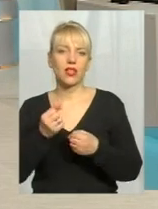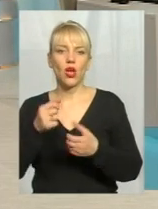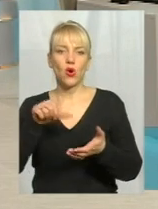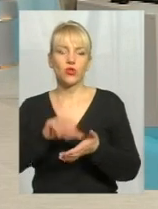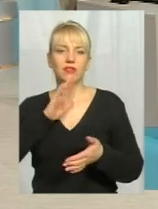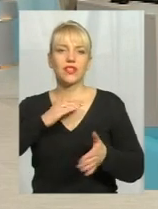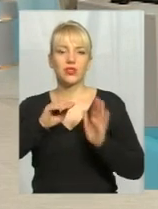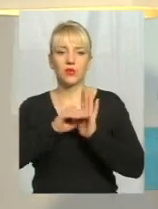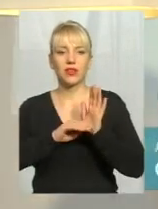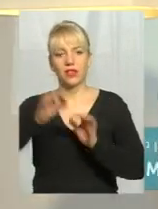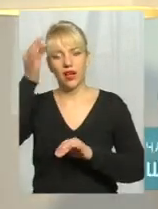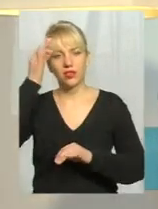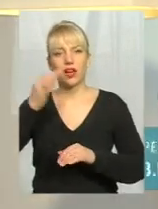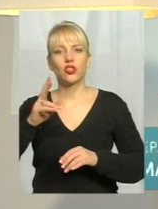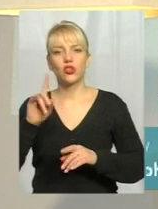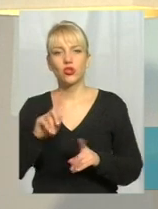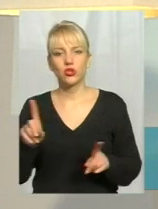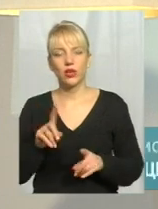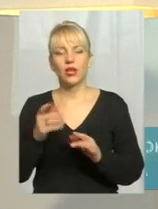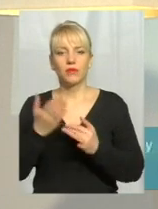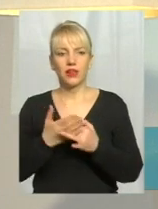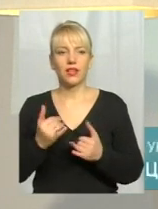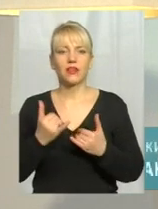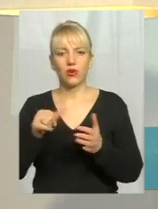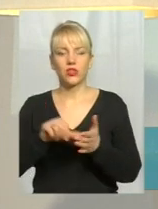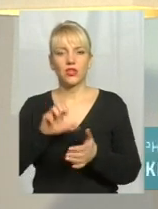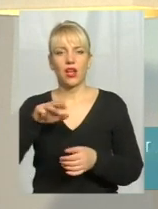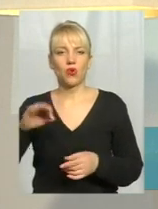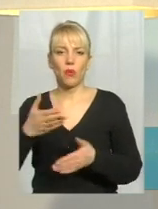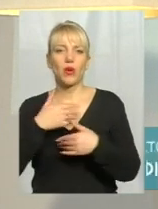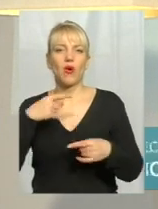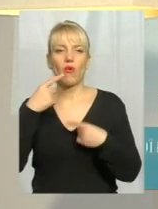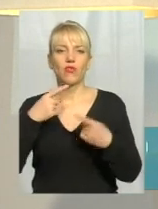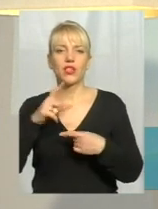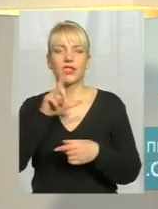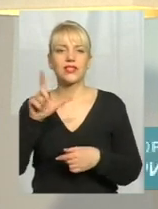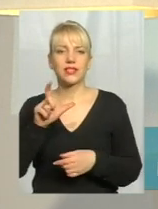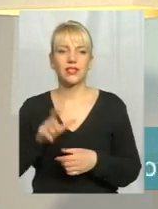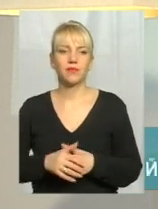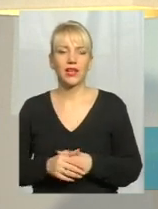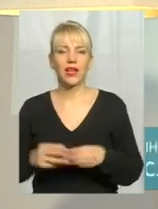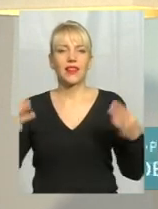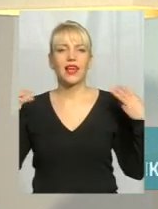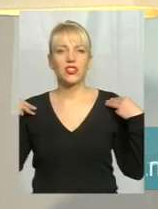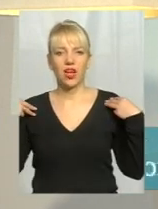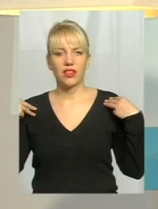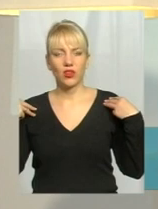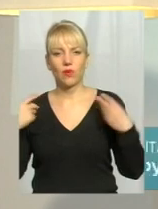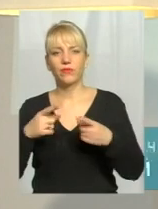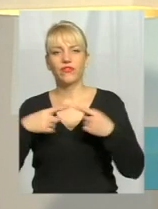передачі. Глядачам нагадаю про пільги для учасників АТО. Ми говорили із начальником